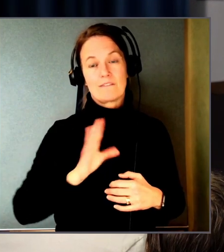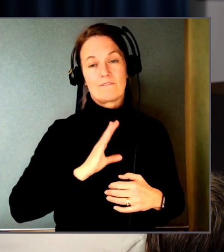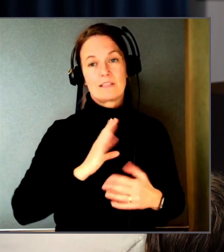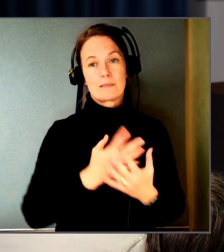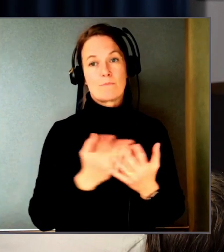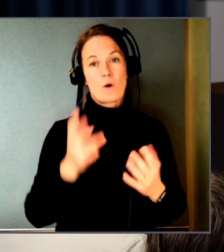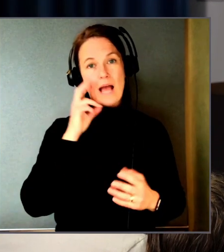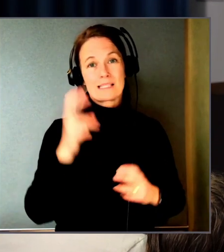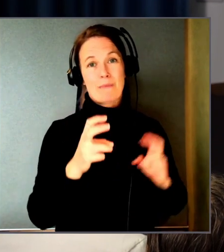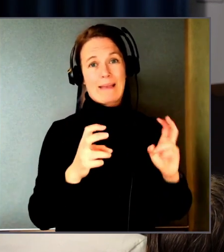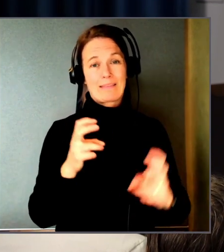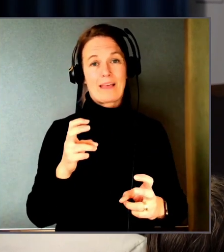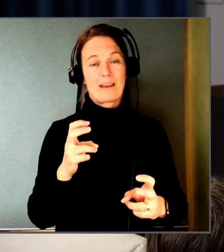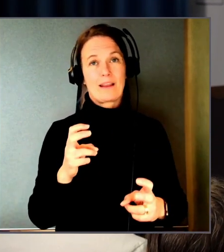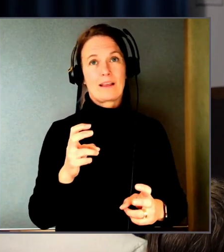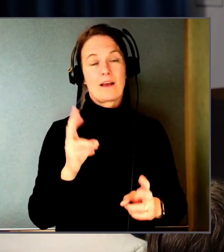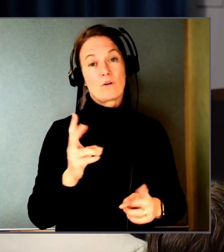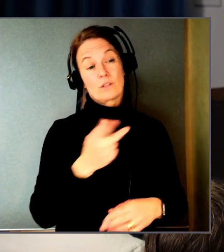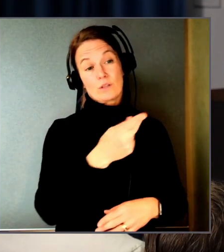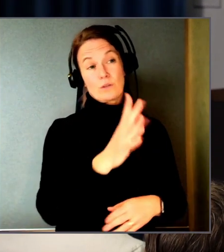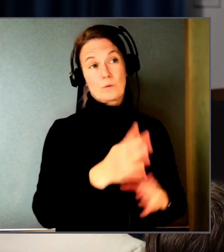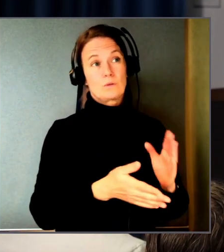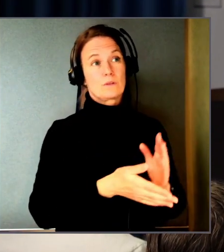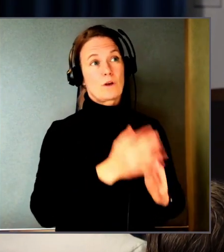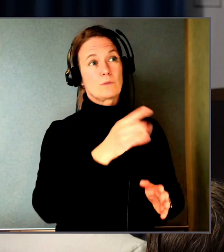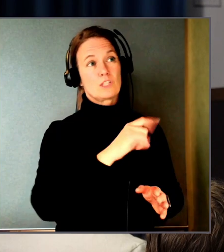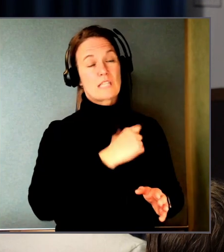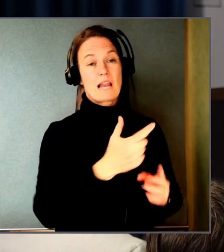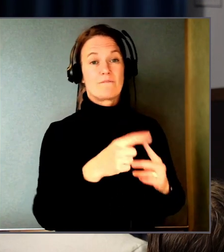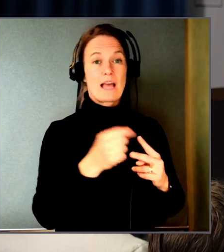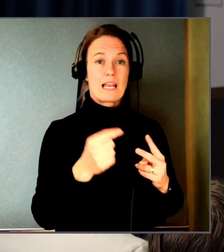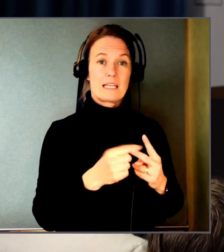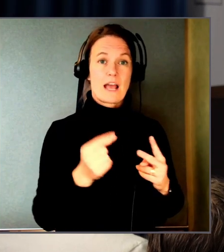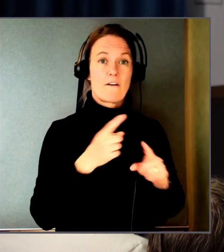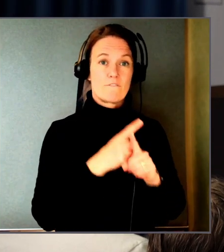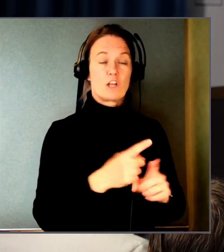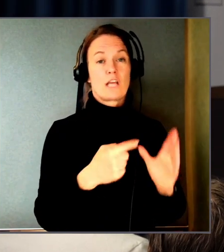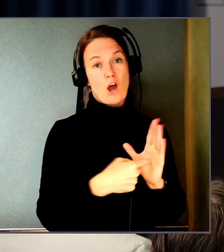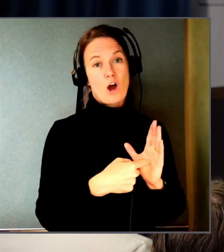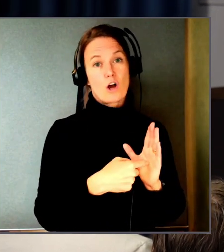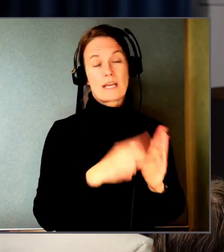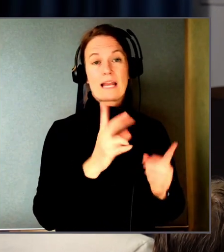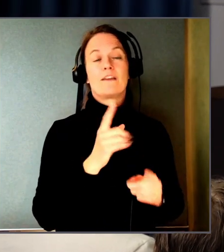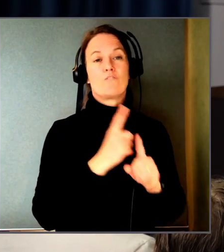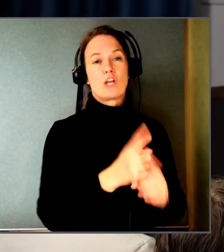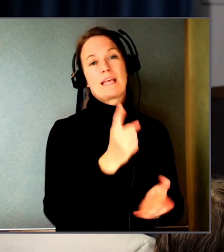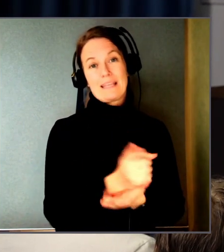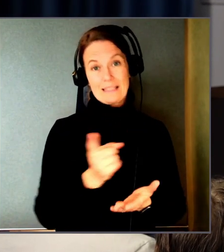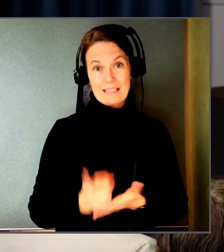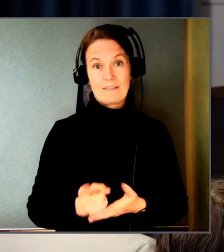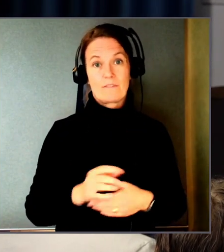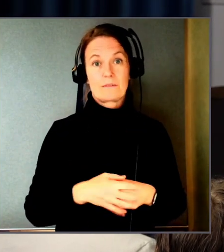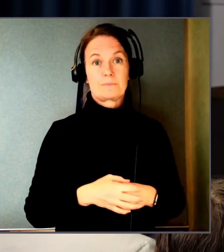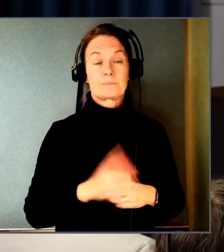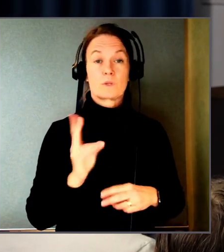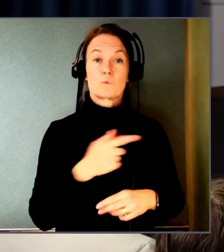aspekter i det hela. Det är ju också upp till kunderna att liksom själva välja att följa lagen eller direktiven. Så att